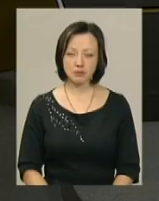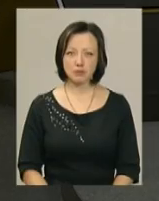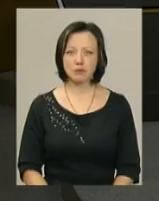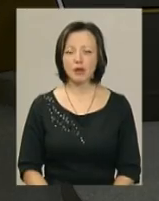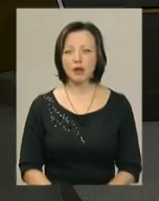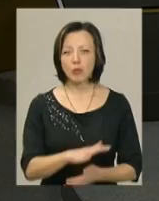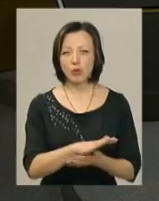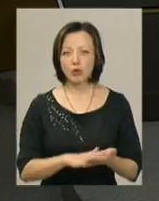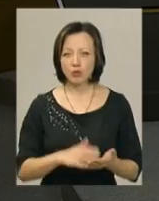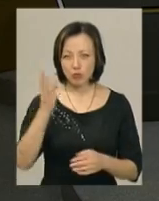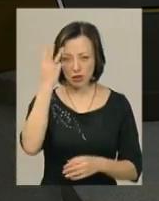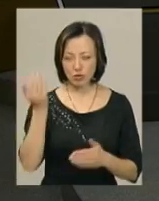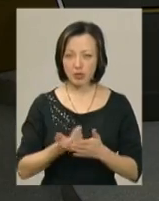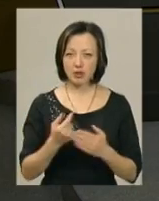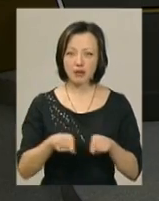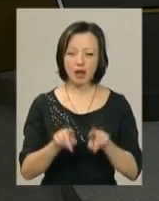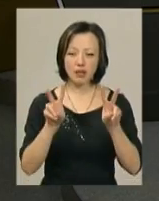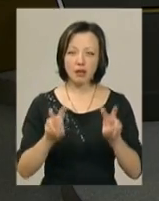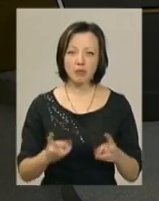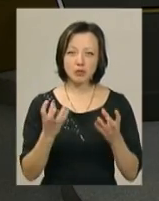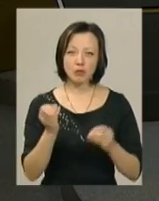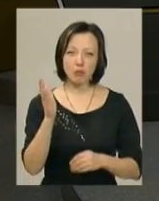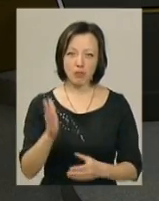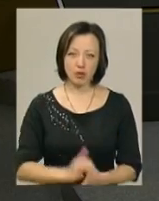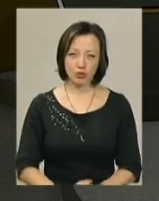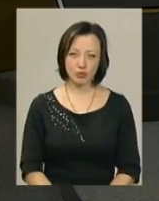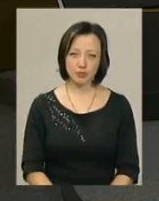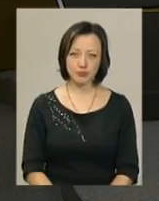Продовжуємо Подільську панораму і такі теми ще попереду.